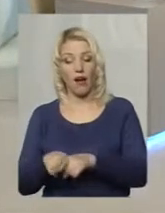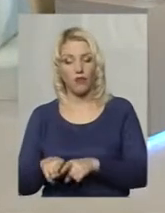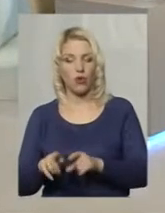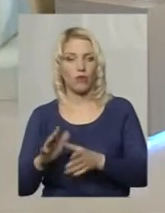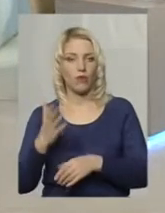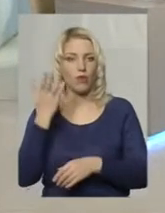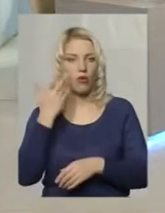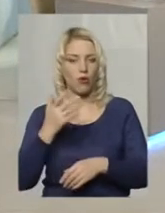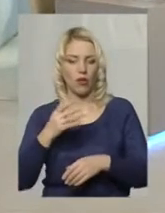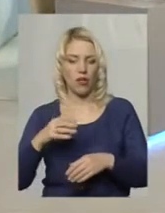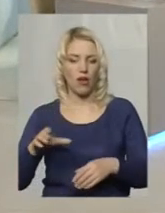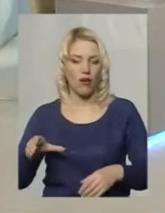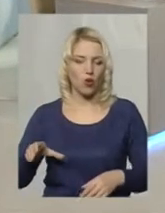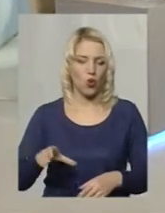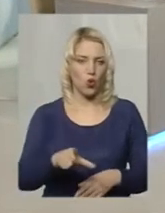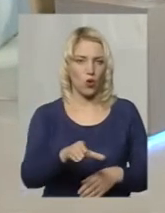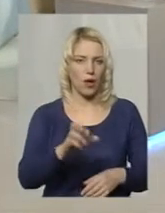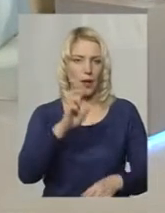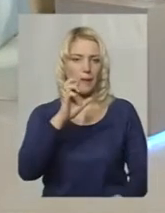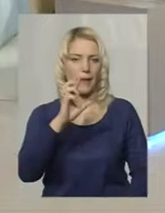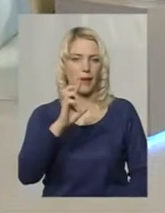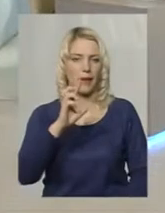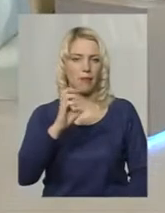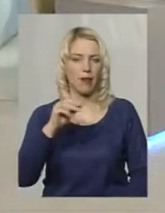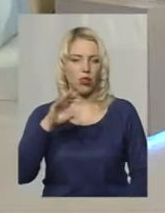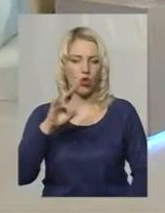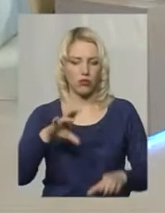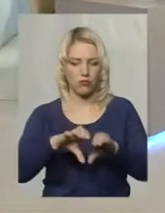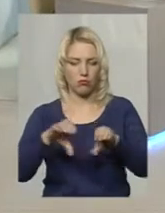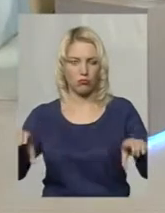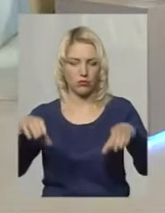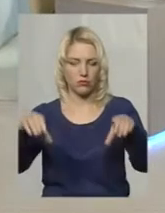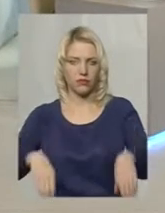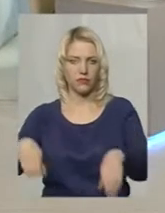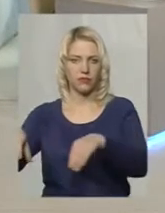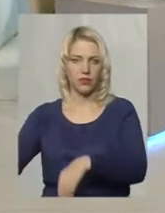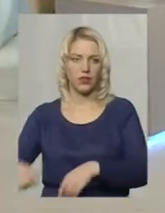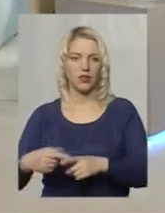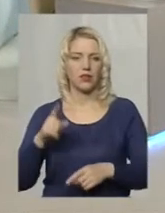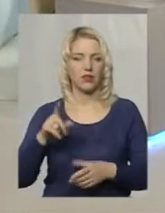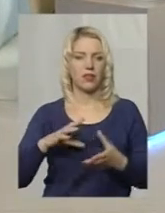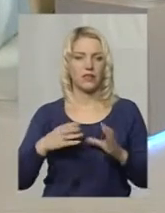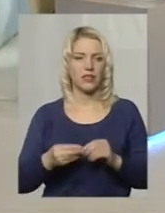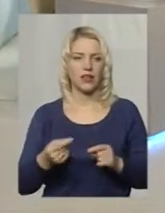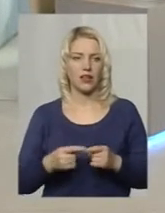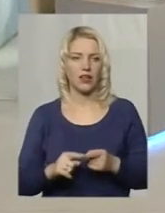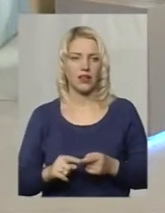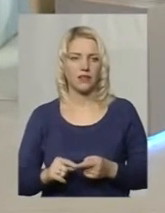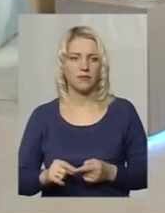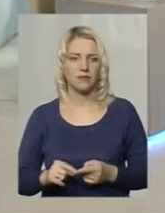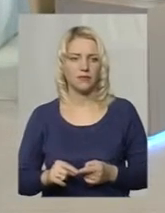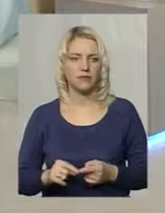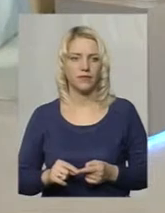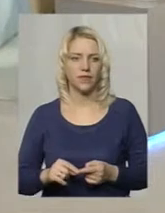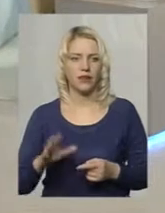перекривається бетонними брилами? Ну, взагалі, всі ви знаєте про статью 139 Кодексу України про